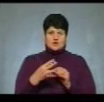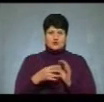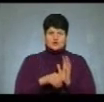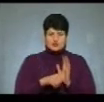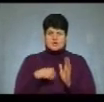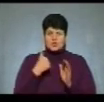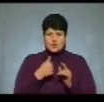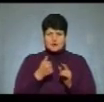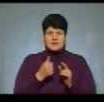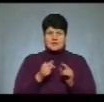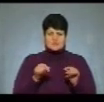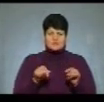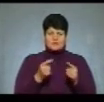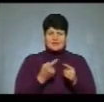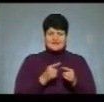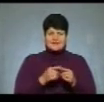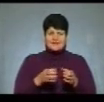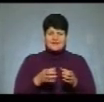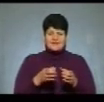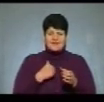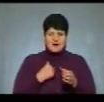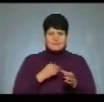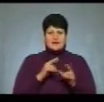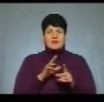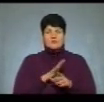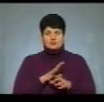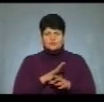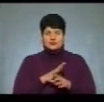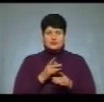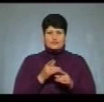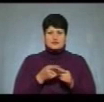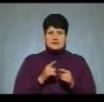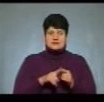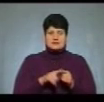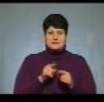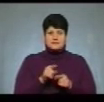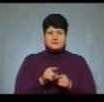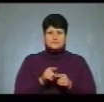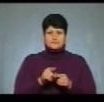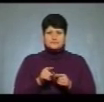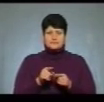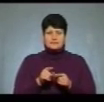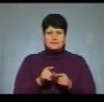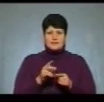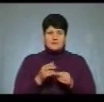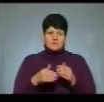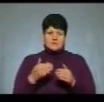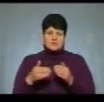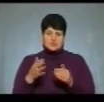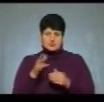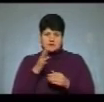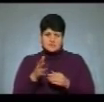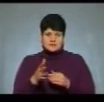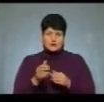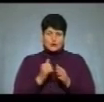відповідно, процес розформування цієї армії Тернопщин. Тобто, як він був, тому що нічого не вивається в один момент. Походить такий період часу, відповідно,